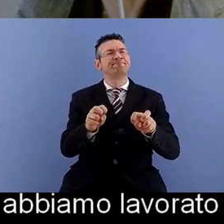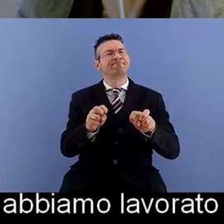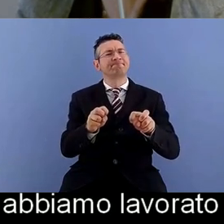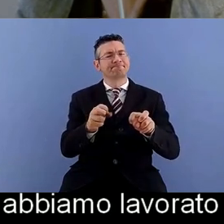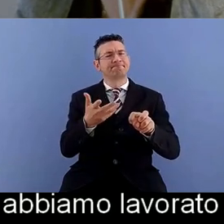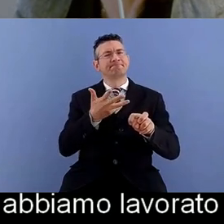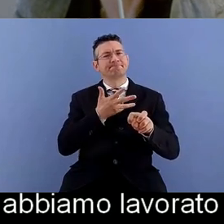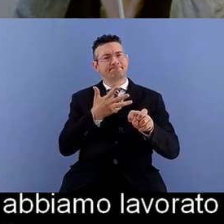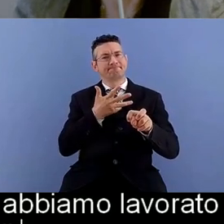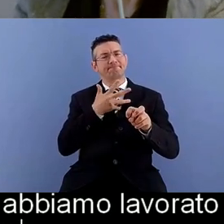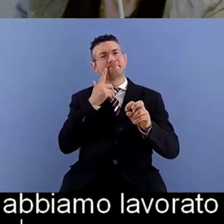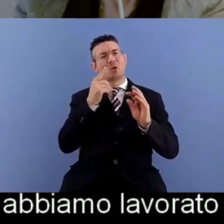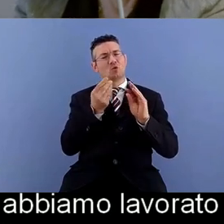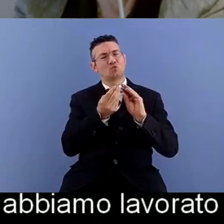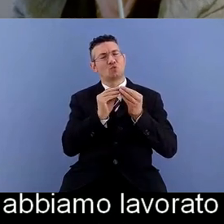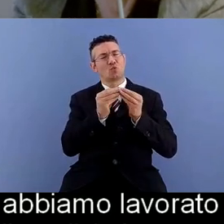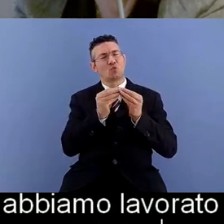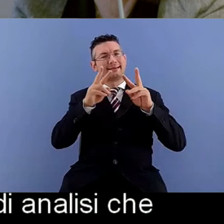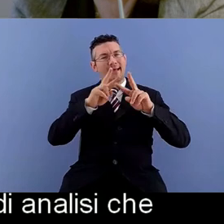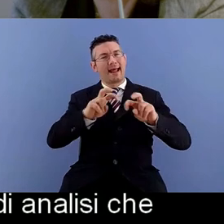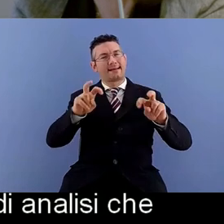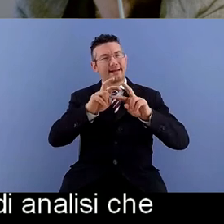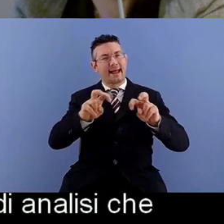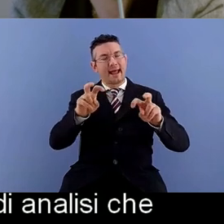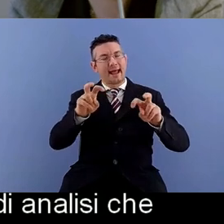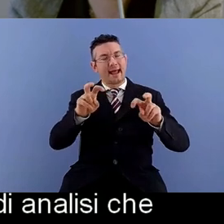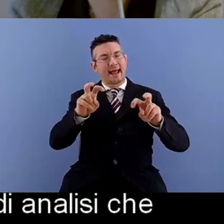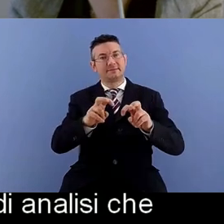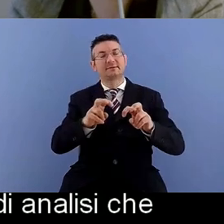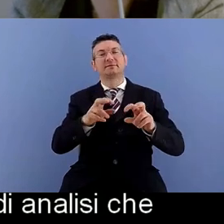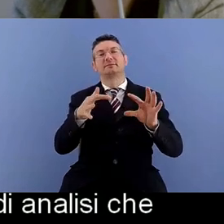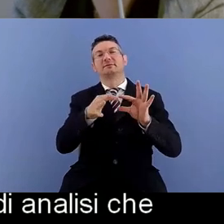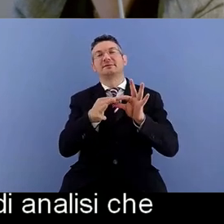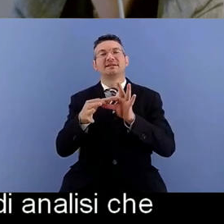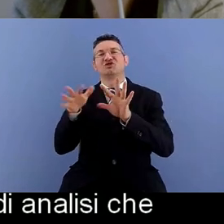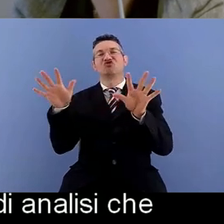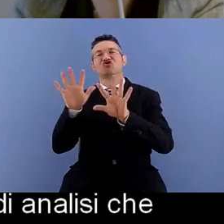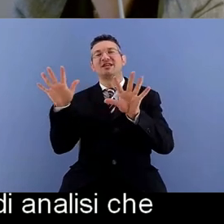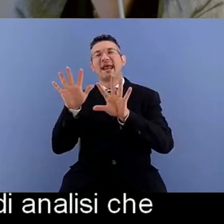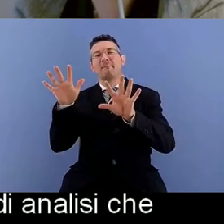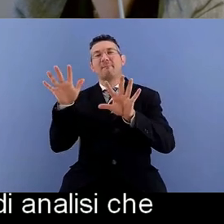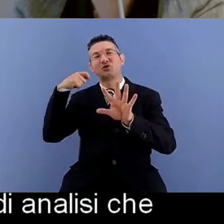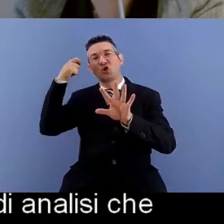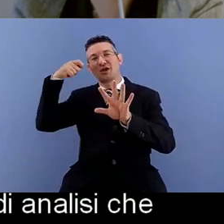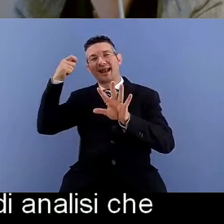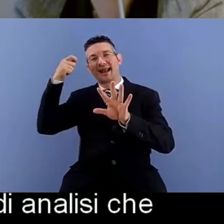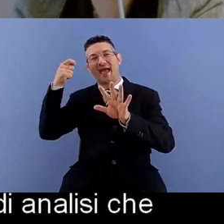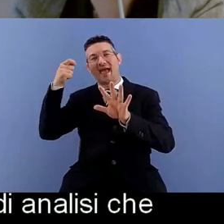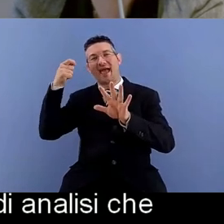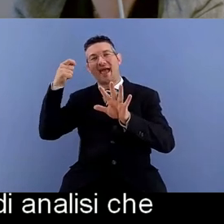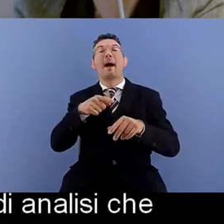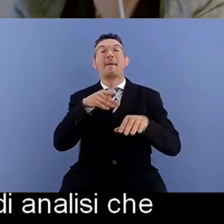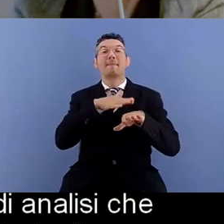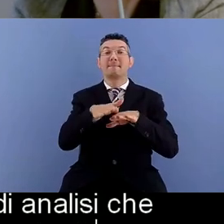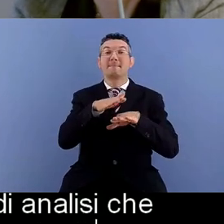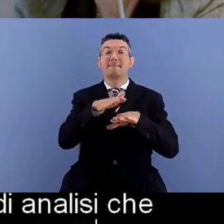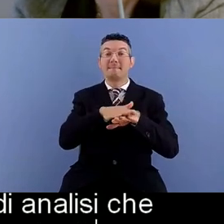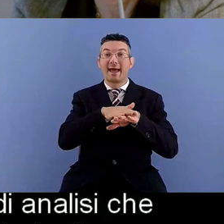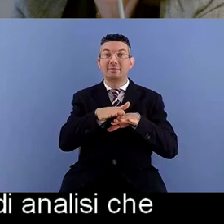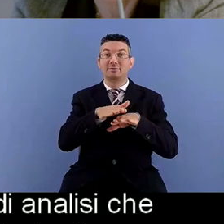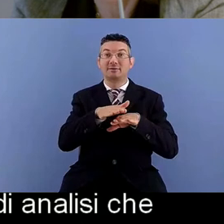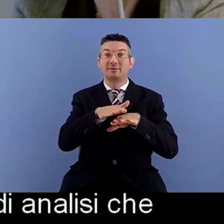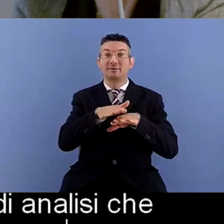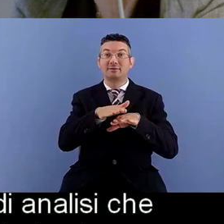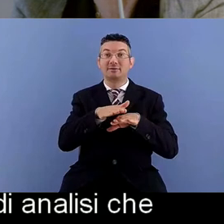'analisi che vengono utilizzati nella cinematografia in particolare questo metodo di Michel Chon che viene chiamato